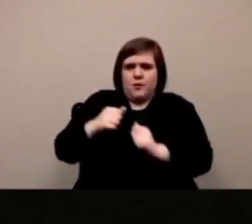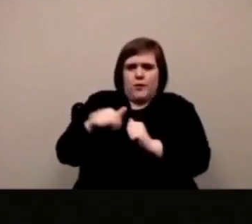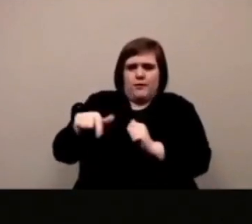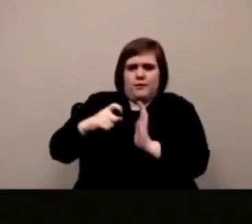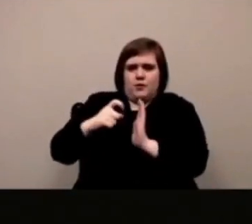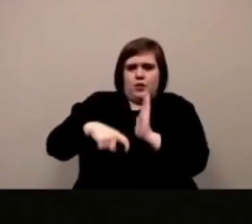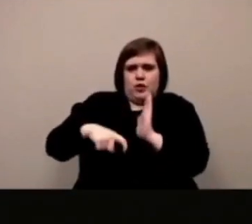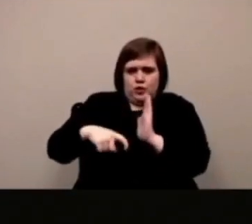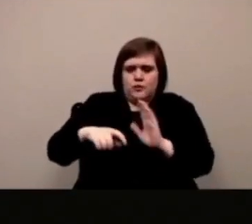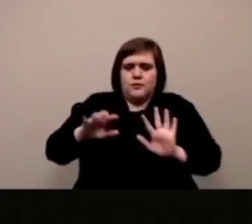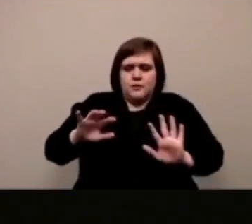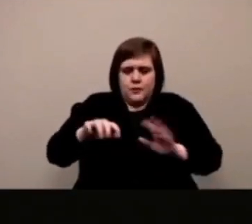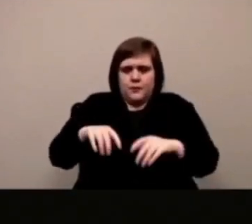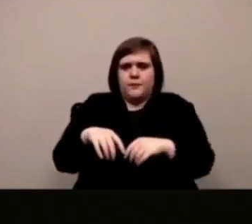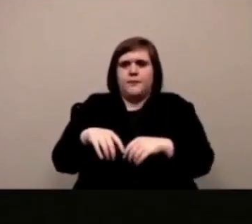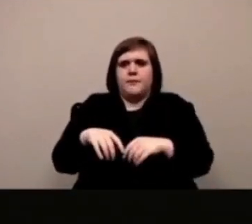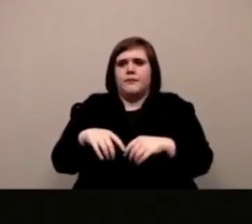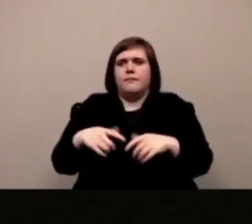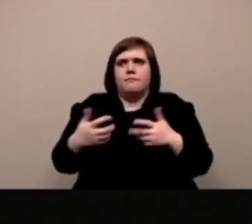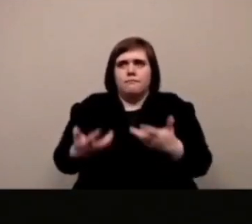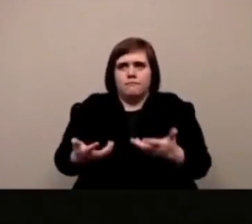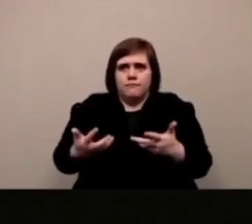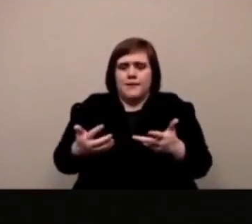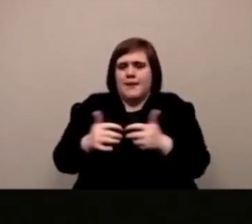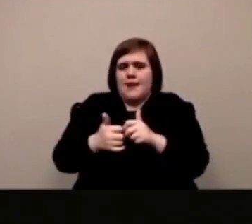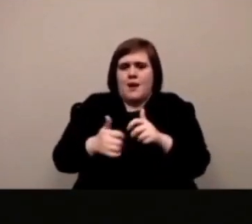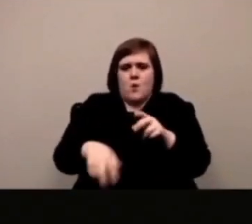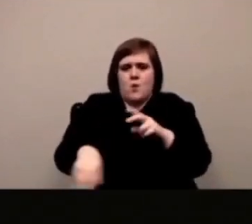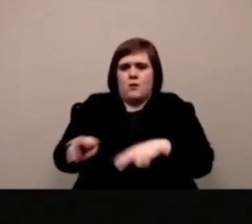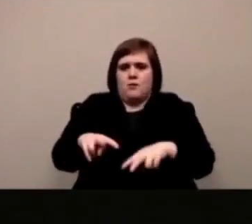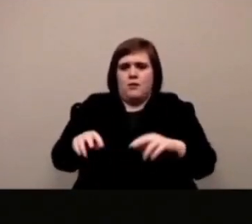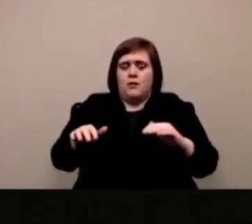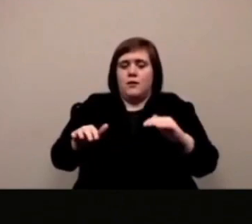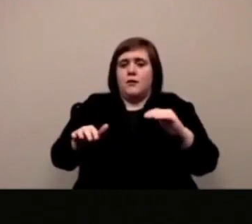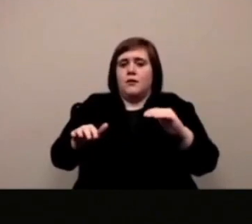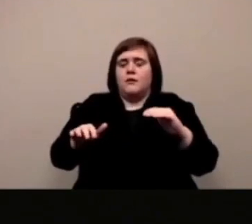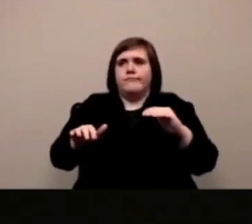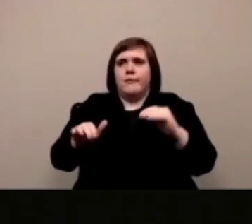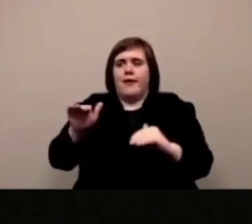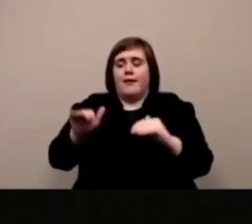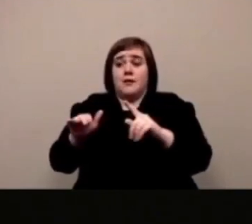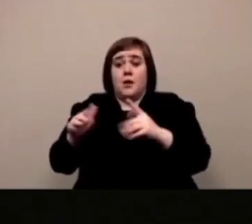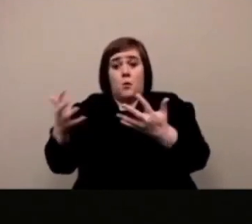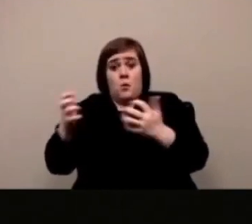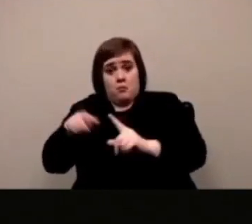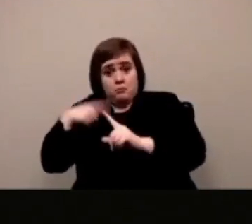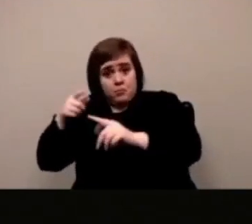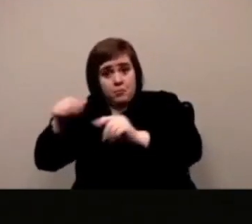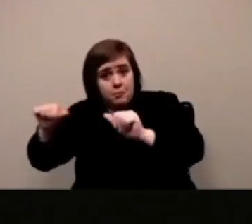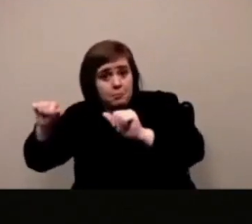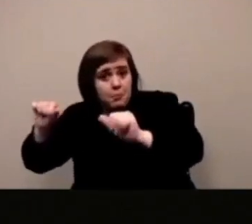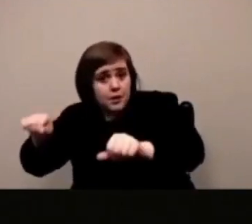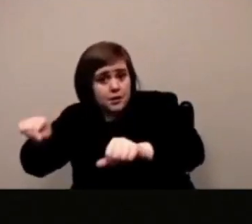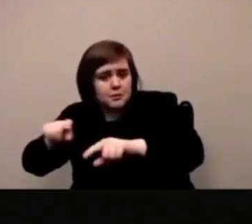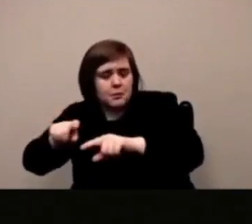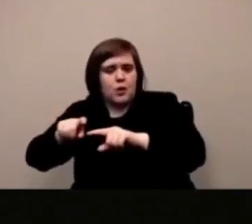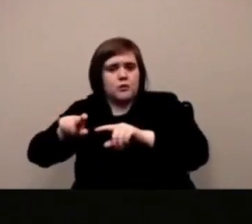che non sono tanto su un livello diciamo che è facile